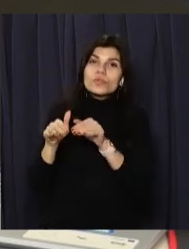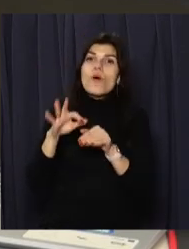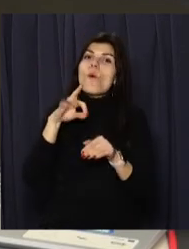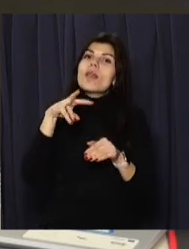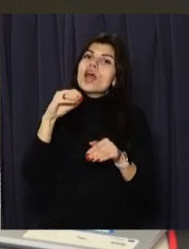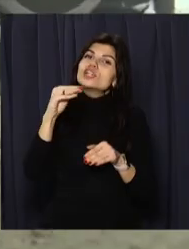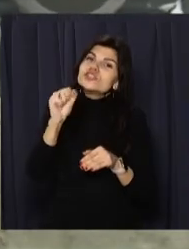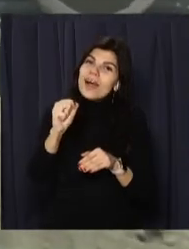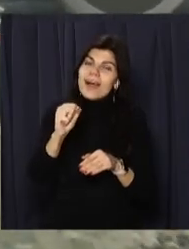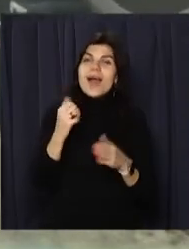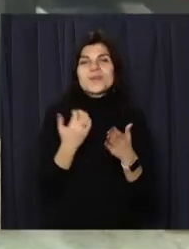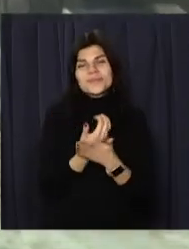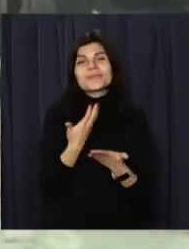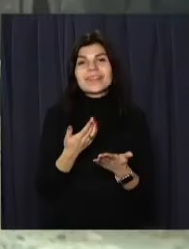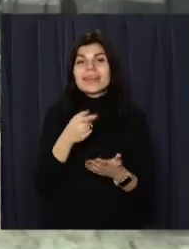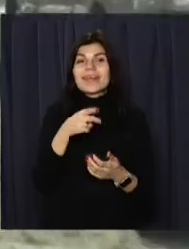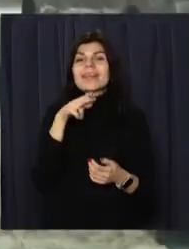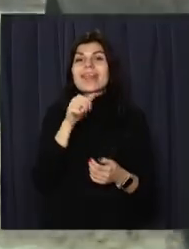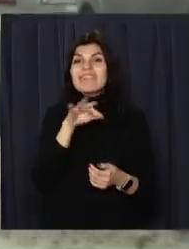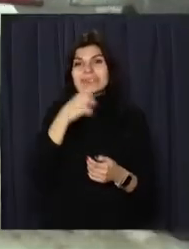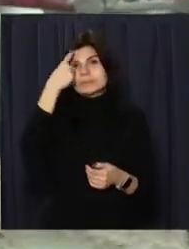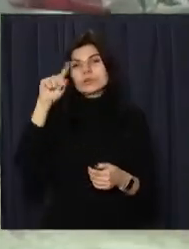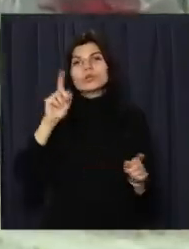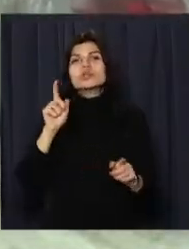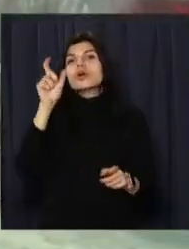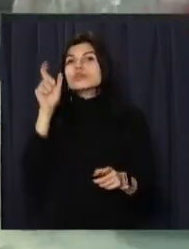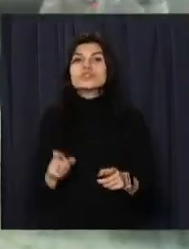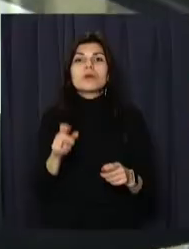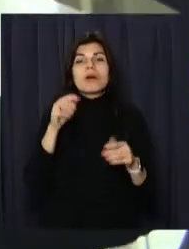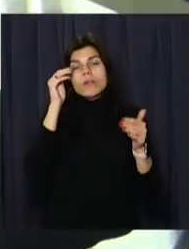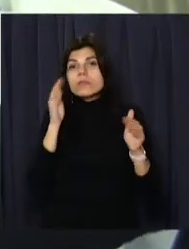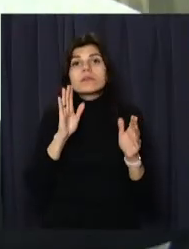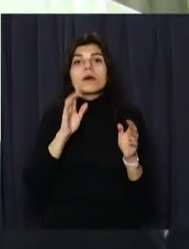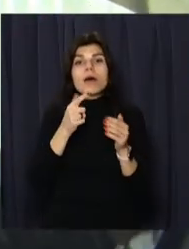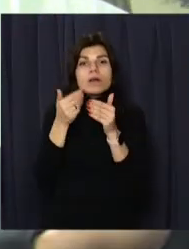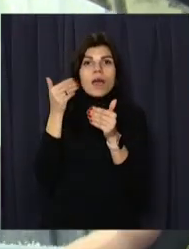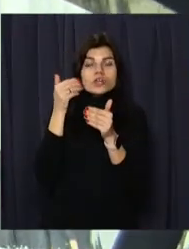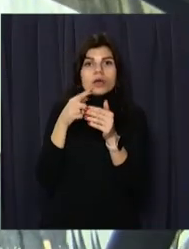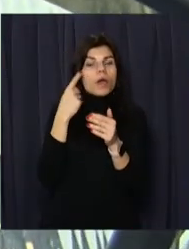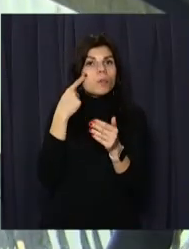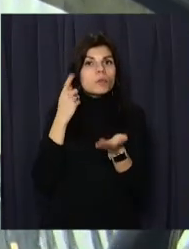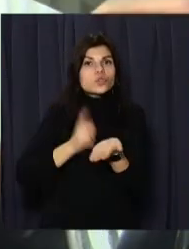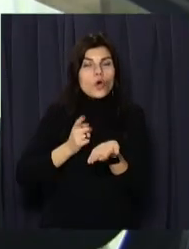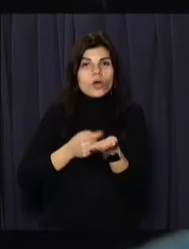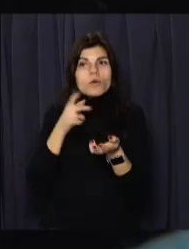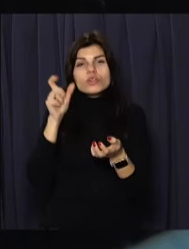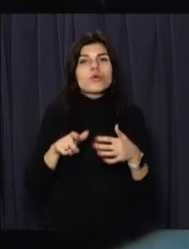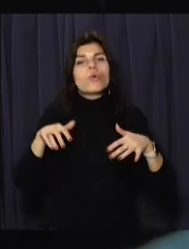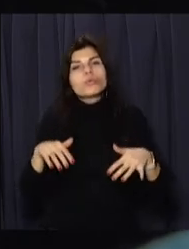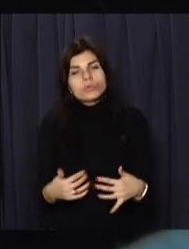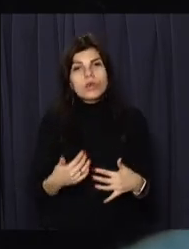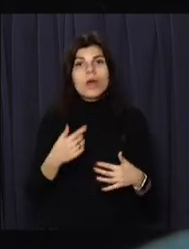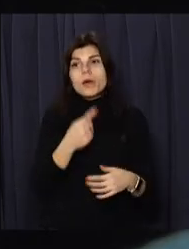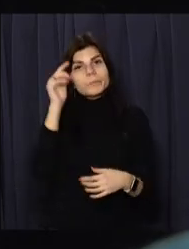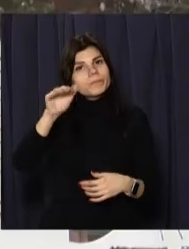Олеже. Тобто система Давида попереджатиме не про те, що водій закуняв, а про показники, які свідчать про симптоми втоми, і можуть